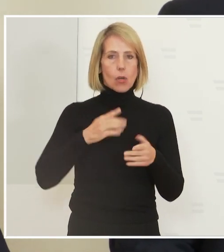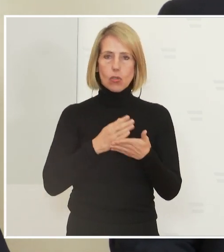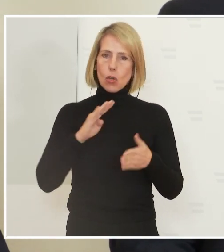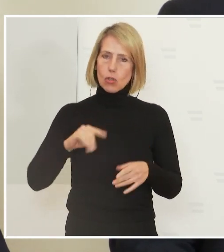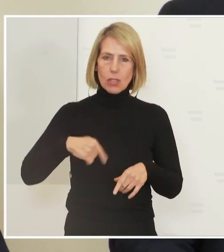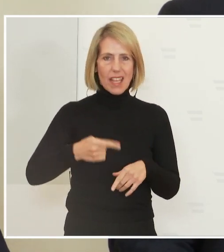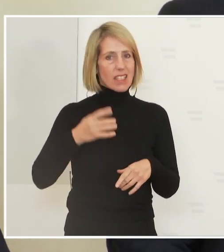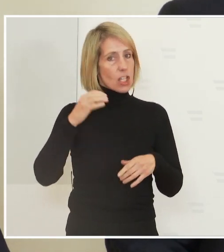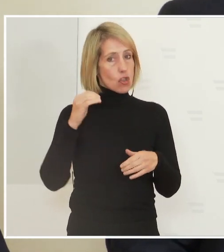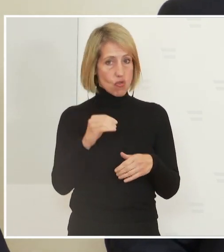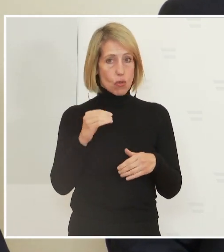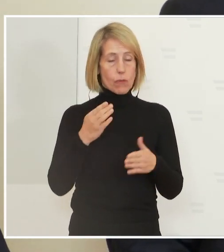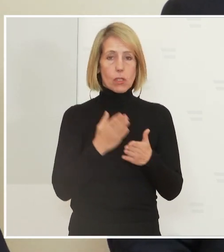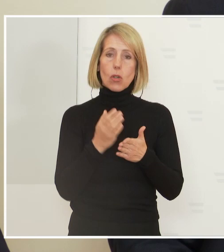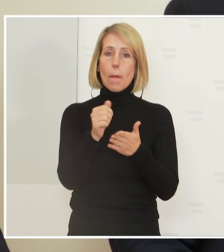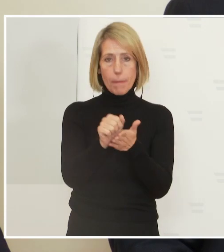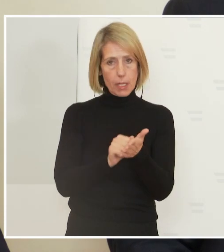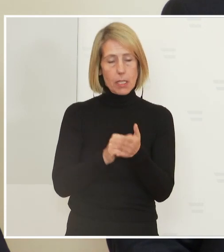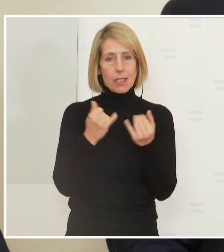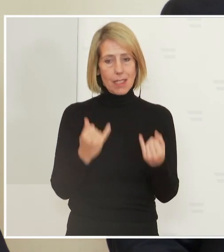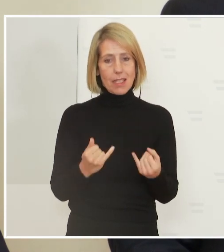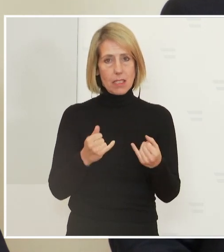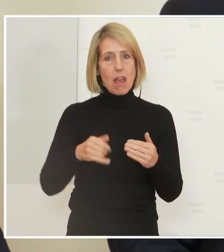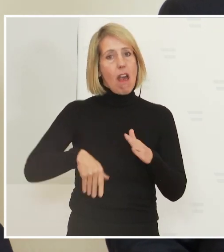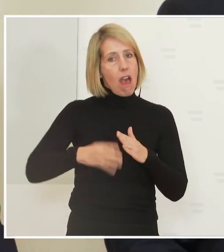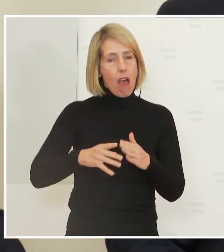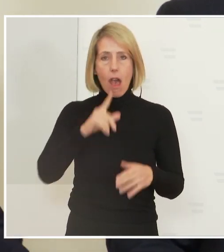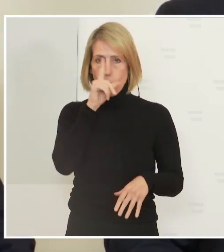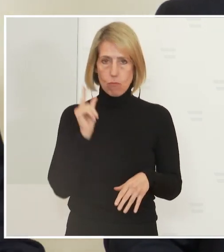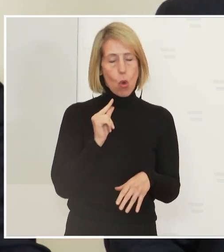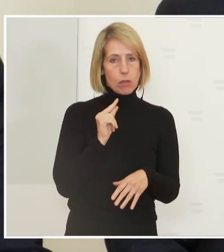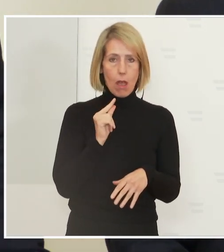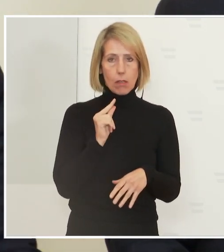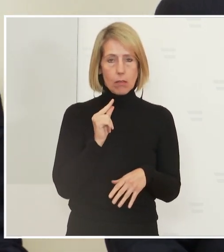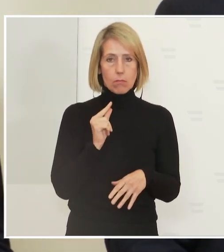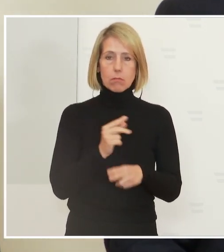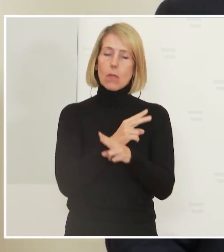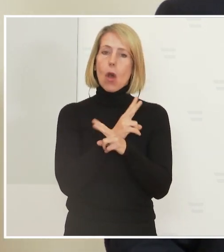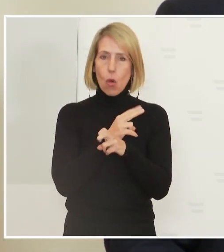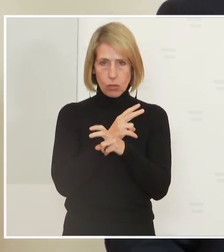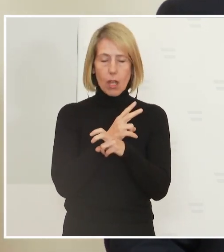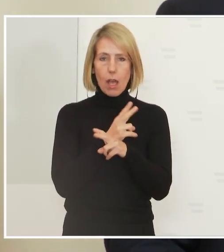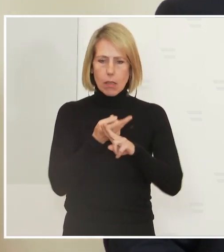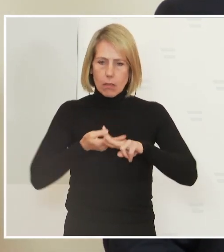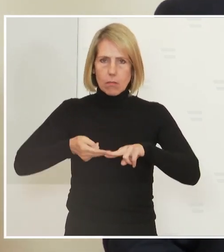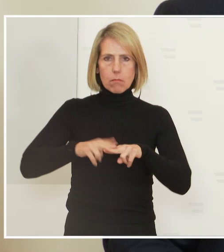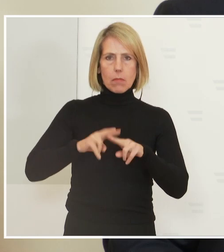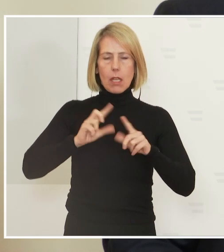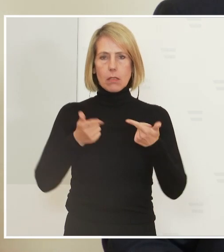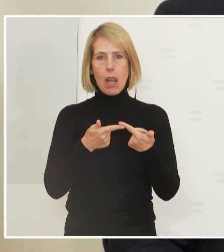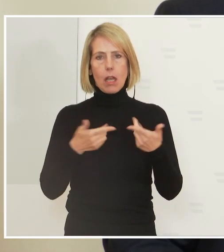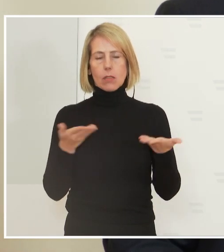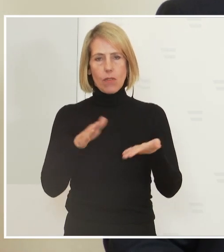vorziehen müssen. Das bedeutet im Ergebnis, ab Montag in Österreich bundesweit gilt